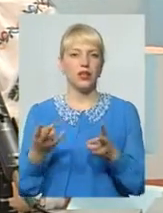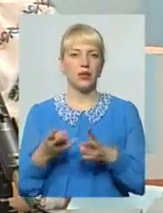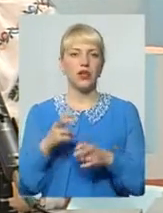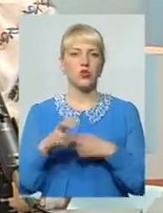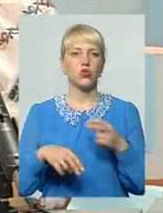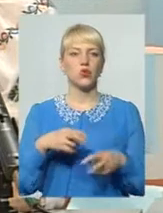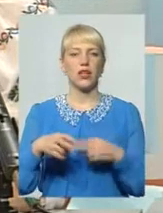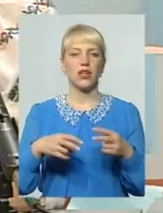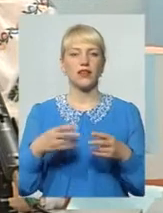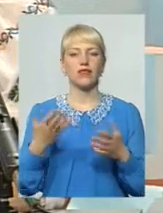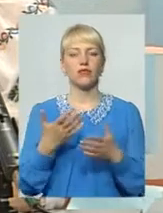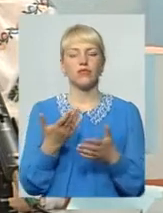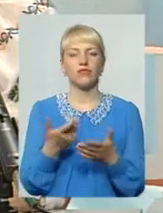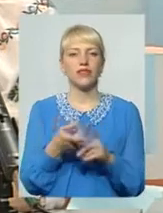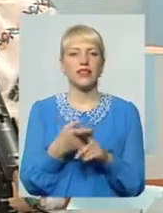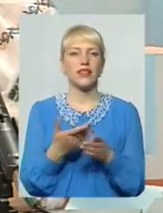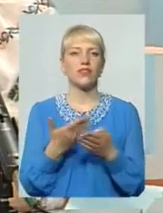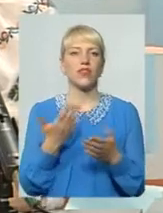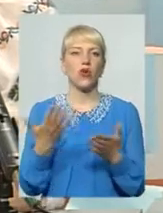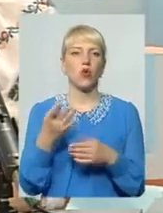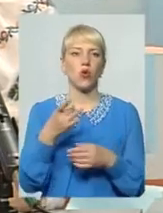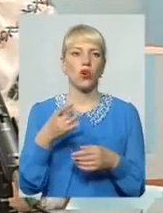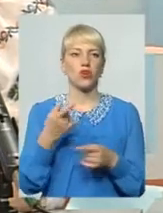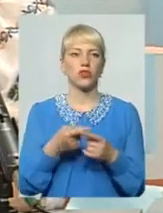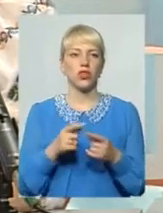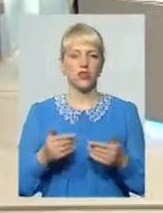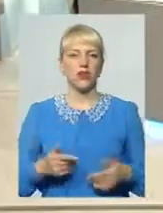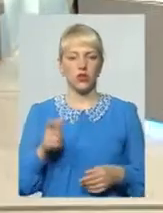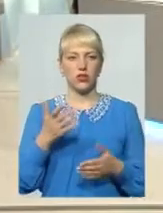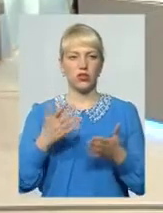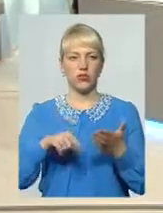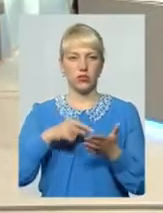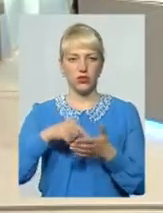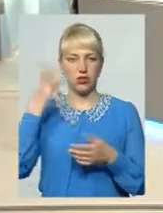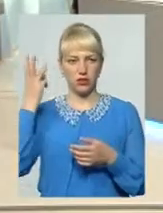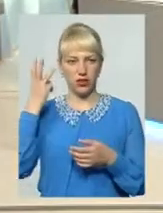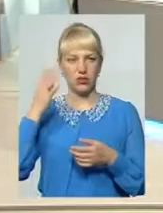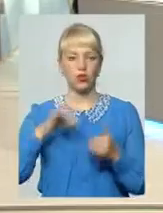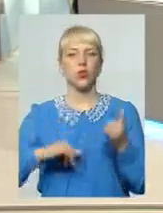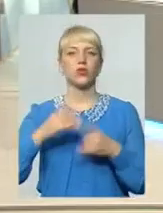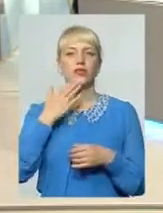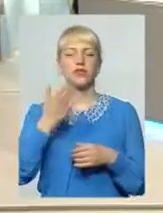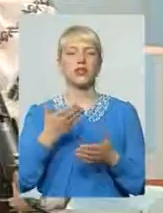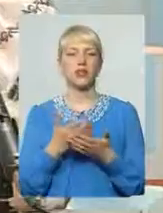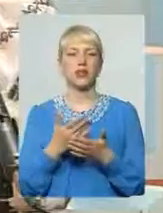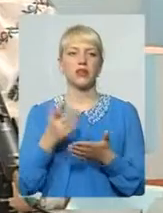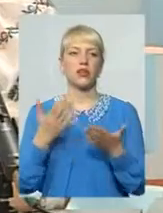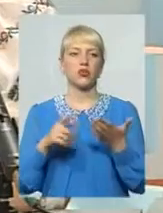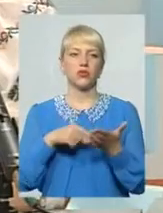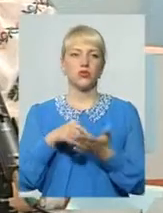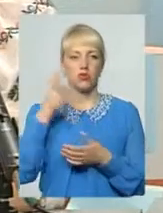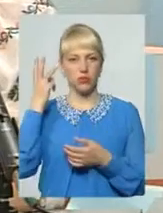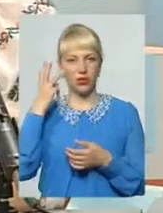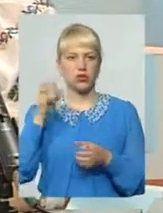в залежності, в якому районі живе ця людина Якщо в місті Хмельницькому, де звертатися? Якщо в місті Хмельницькому,